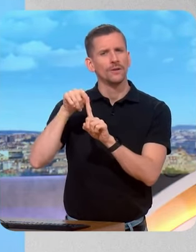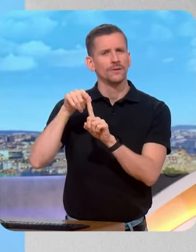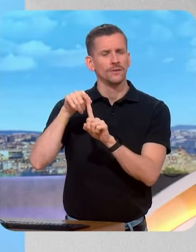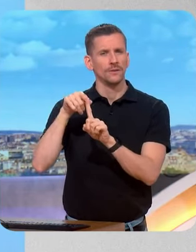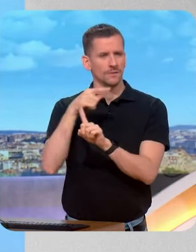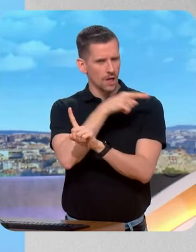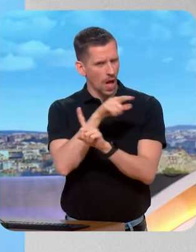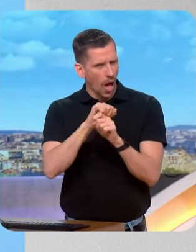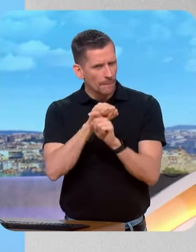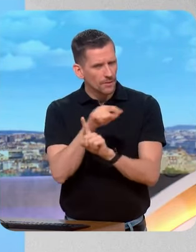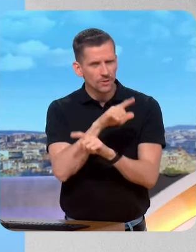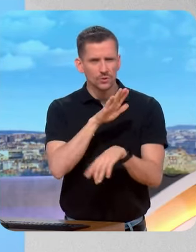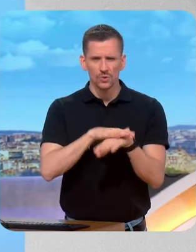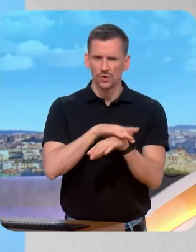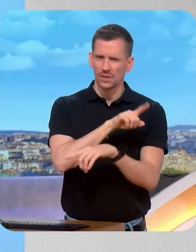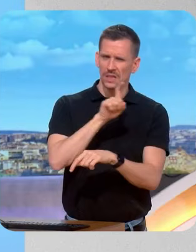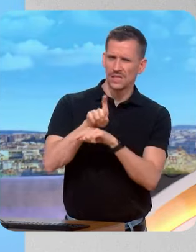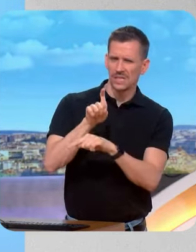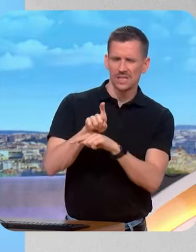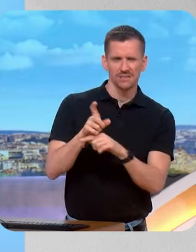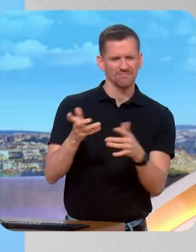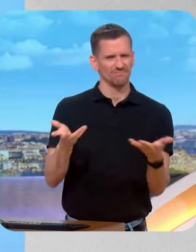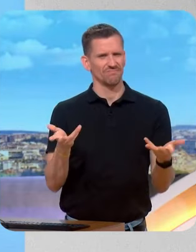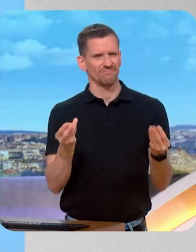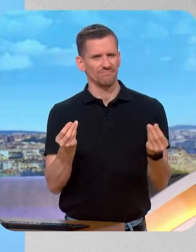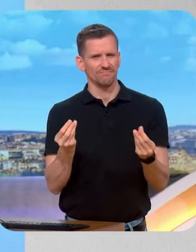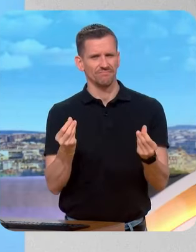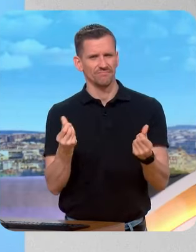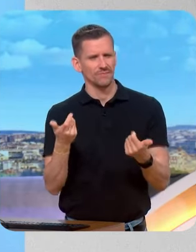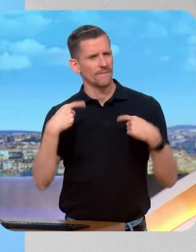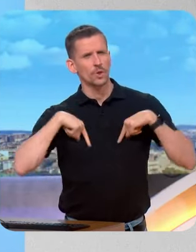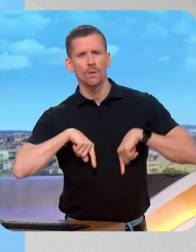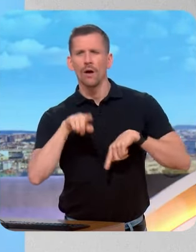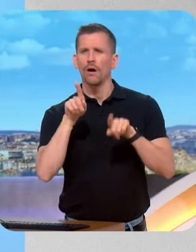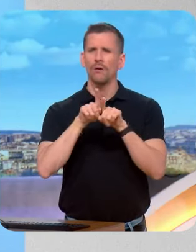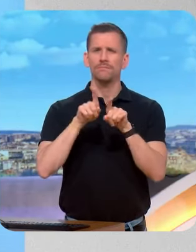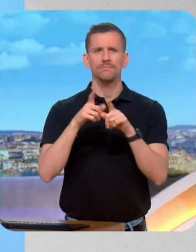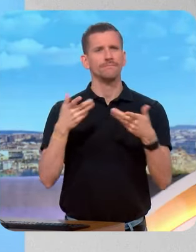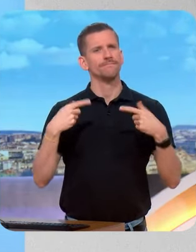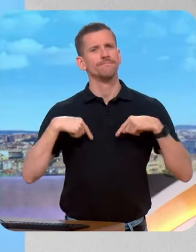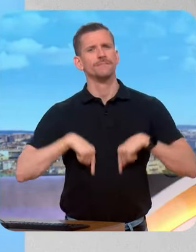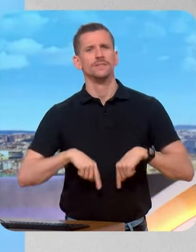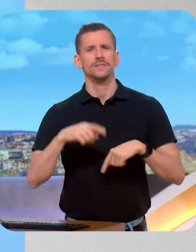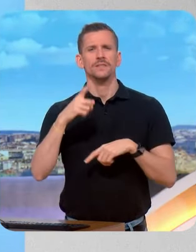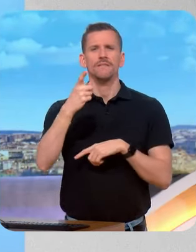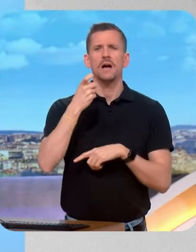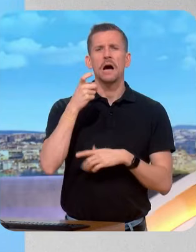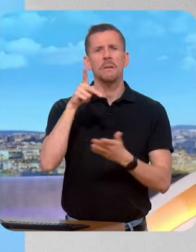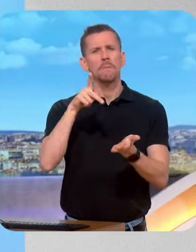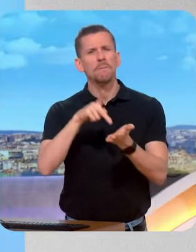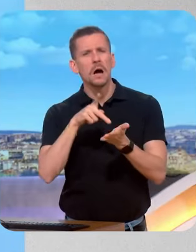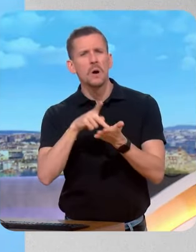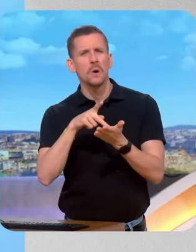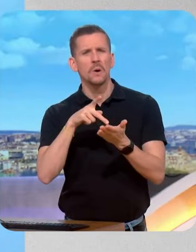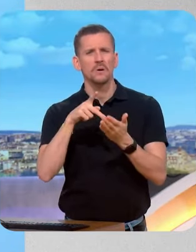notamment dénoncé à travers la composition, jusqu'à hier soir, du gouvernement, avec que des ministres ou presque franciliens, aucun ministre du Sud de la